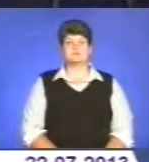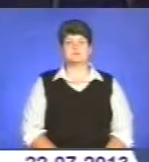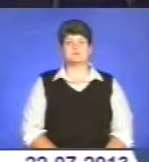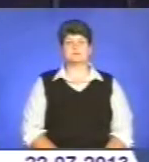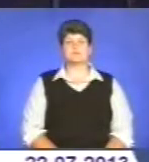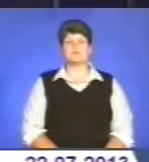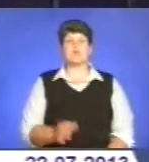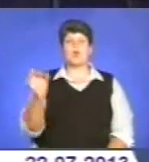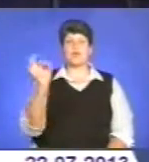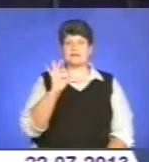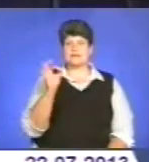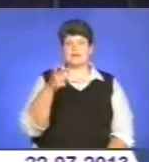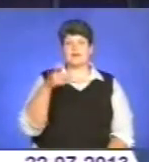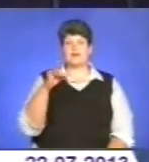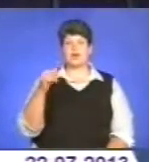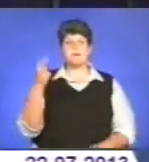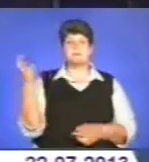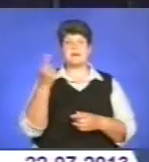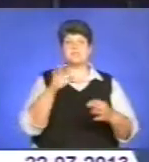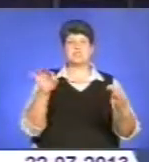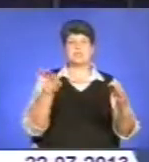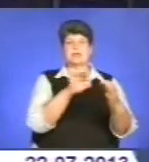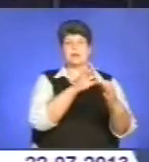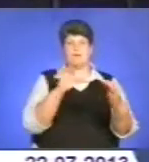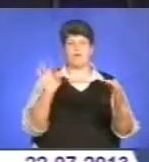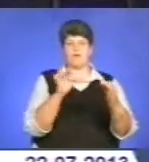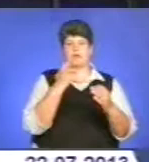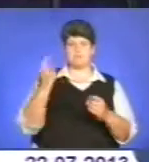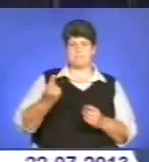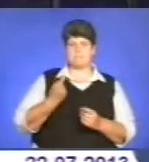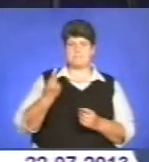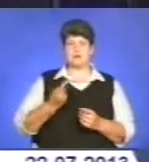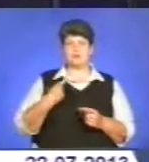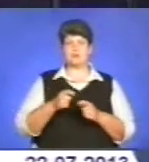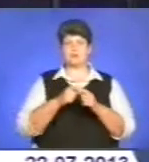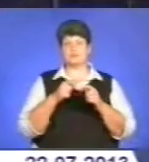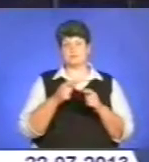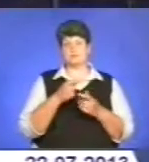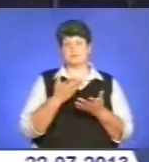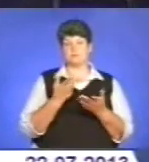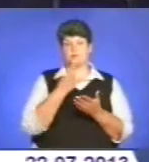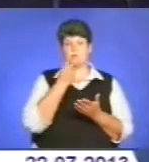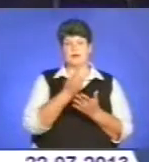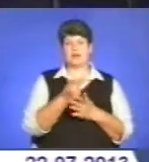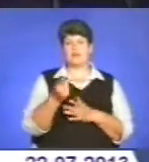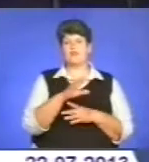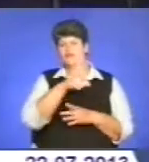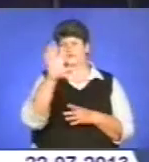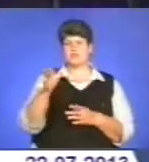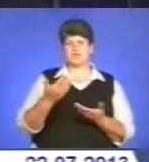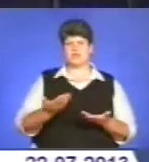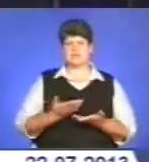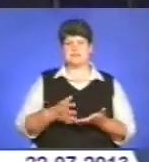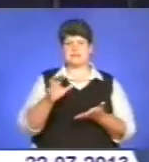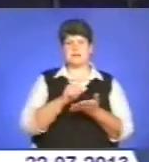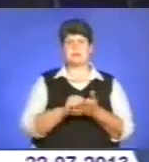Олександр Гаврилюк – перший з скрипкових справ-майстер, якого ми відкрили на Тернопільщині. Він ціле життя займається